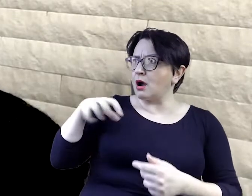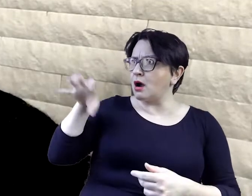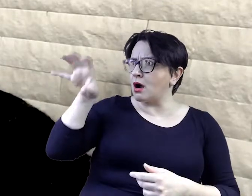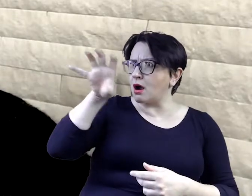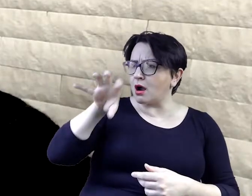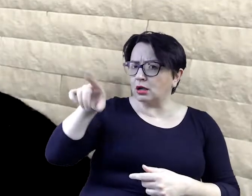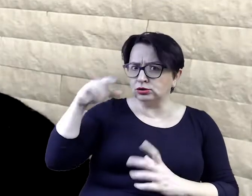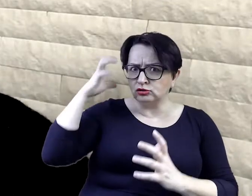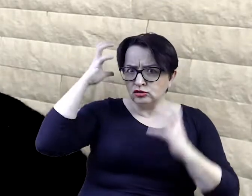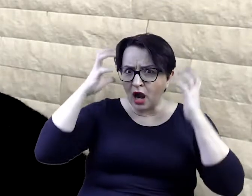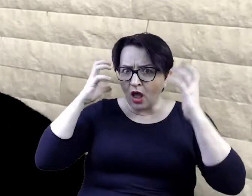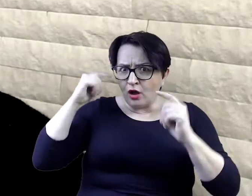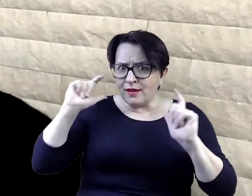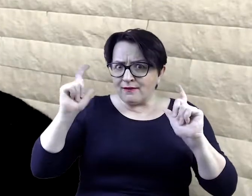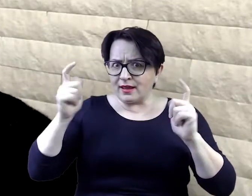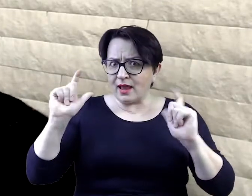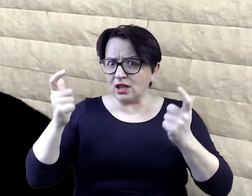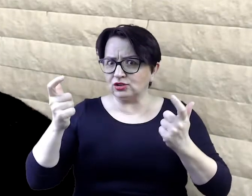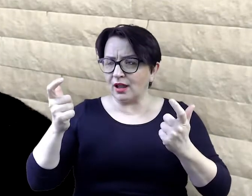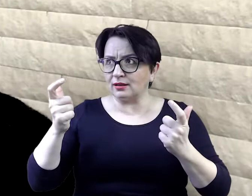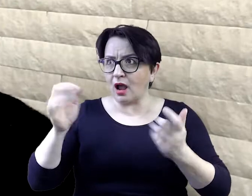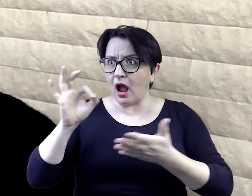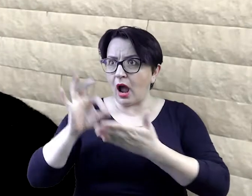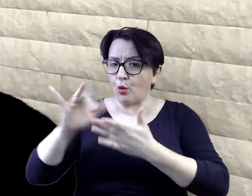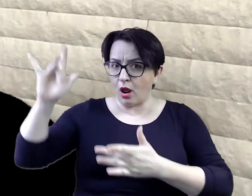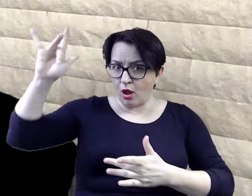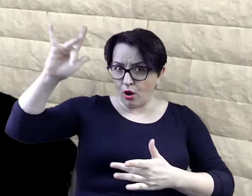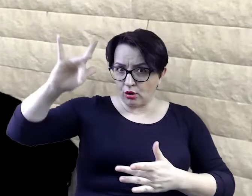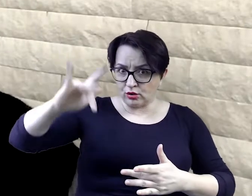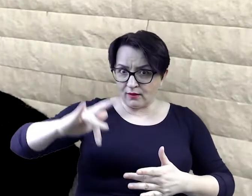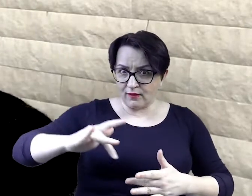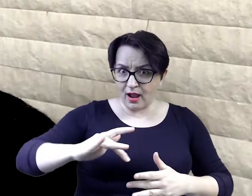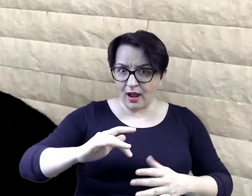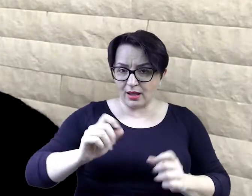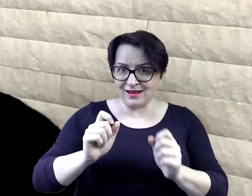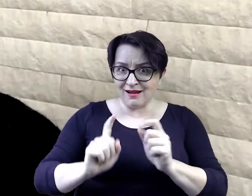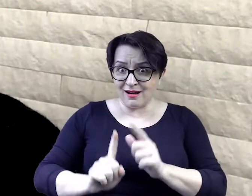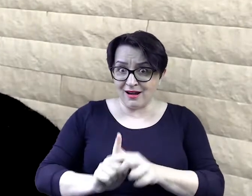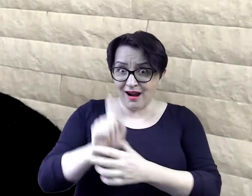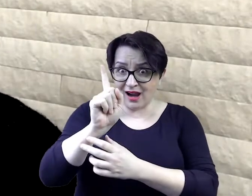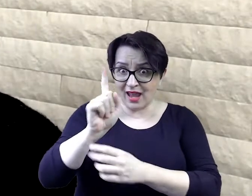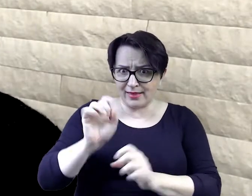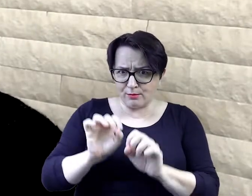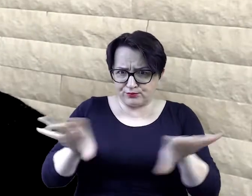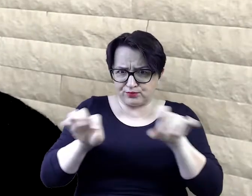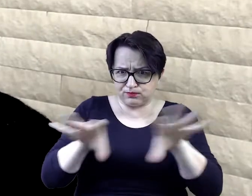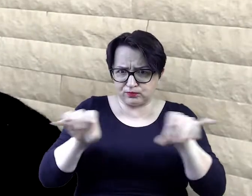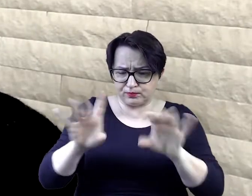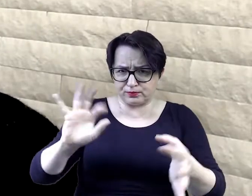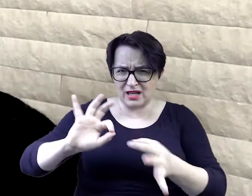W czasie lądowania Z rakiety zaczęły uwalniać się iskry Przez które kilkanaście drzew